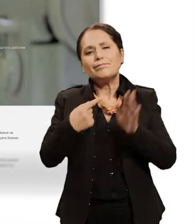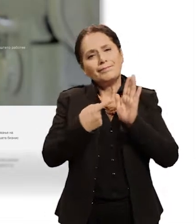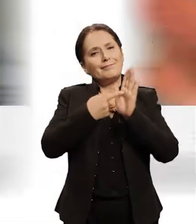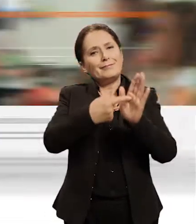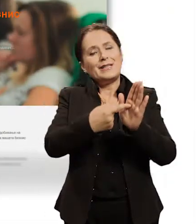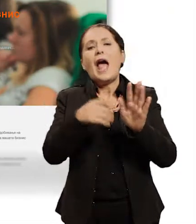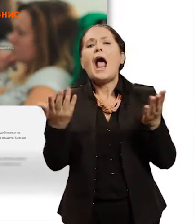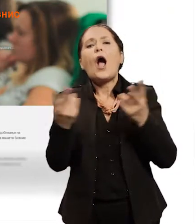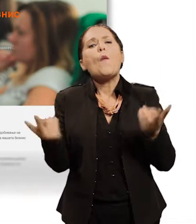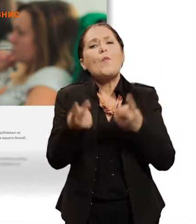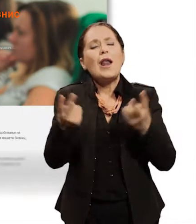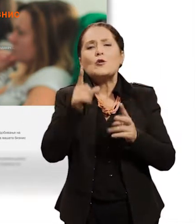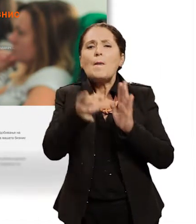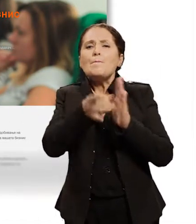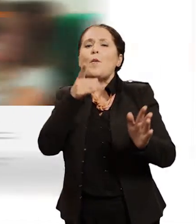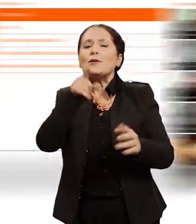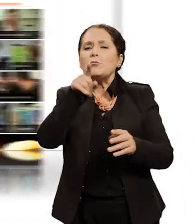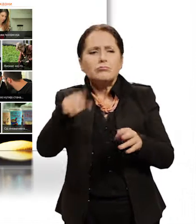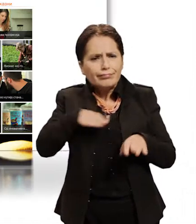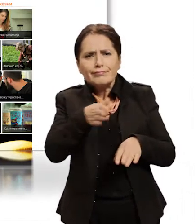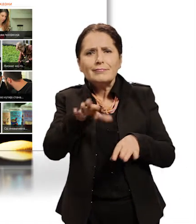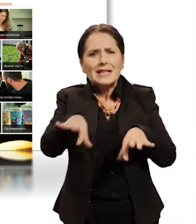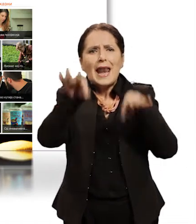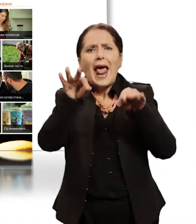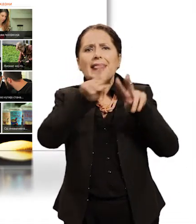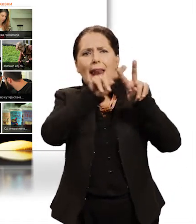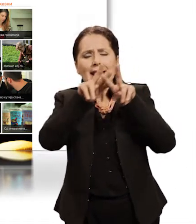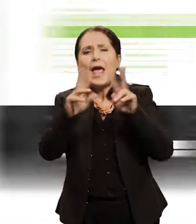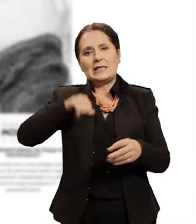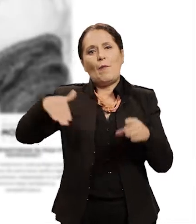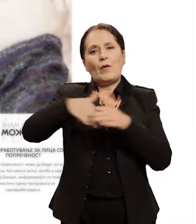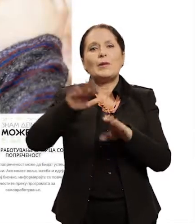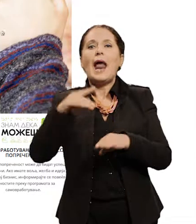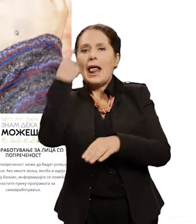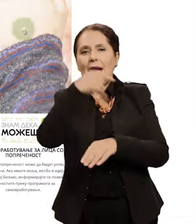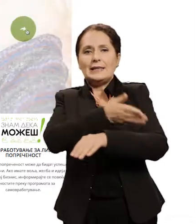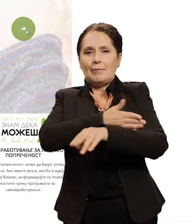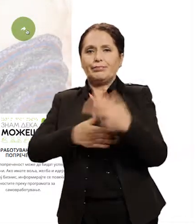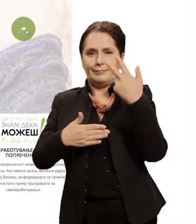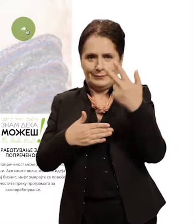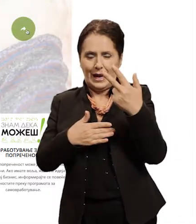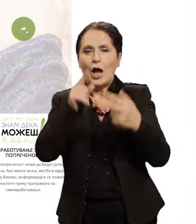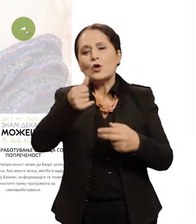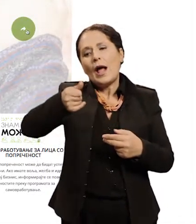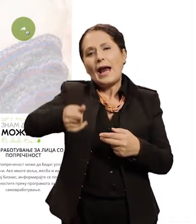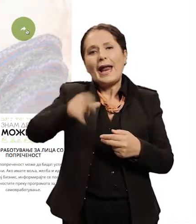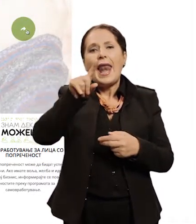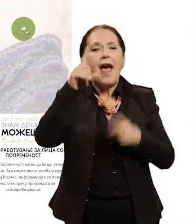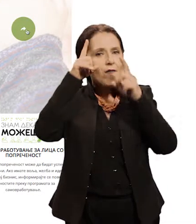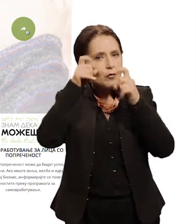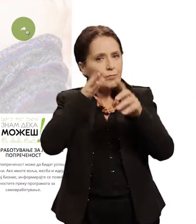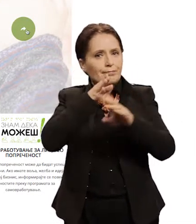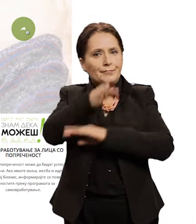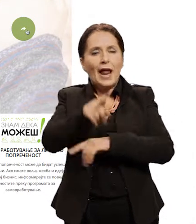минути, ке ви презентираме како полезно и побрзо да навигирате по страницата, а воедно и како побрзо да ја најдете посакуваната информација.